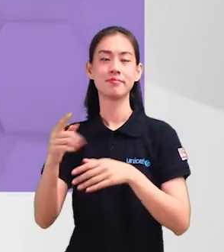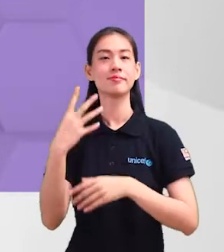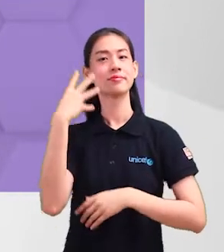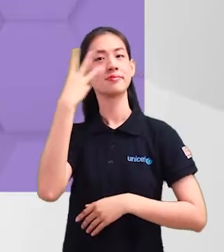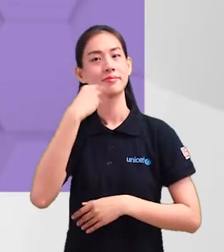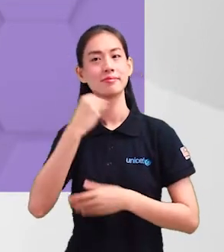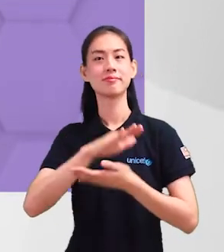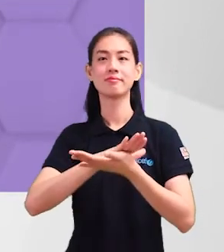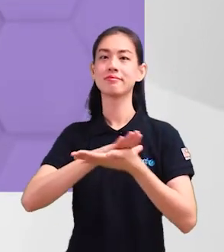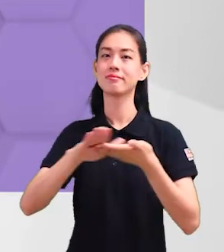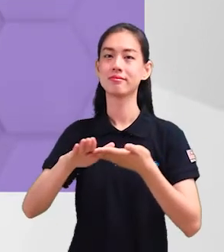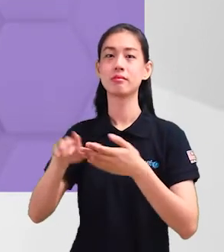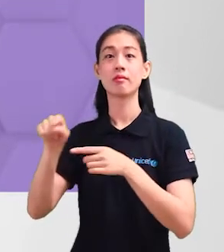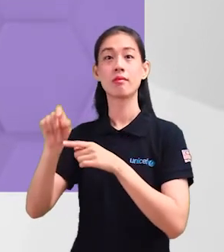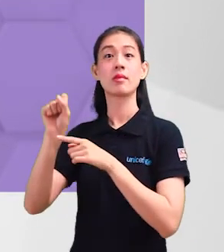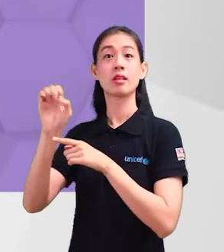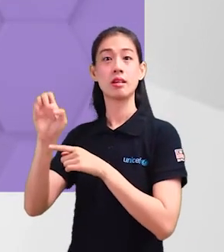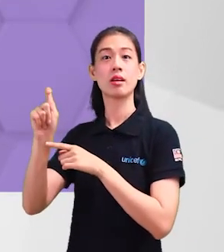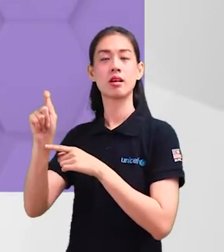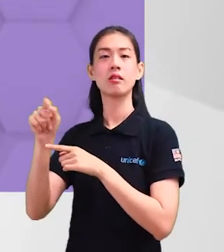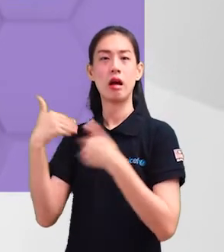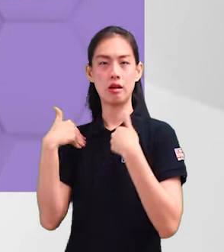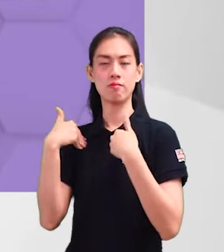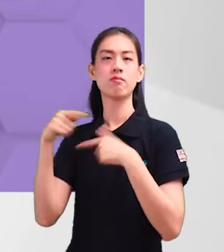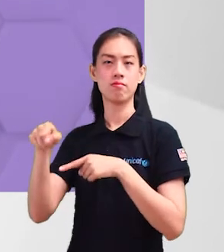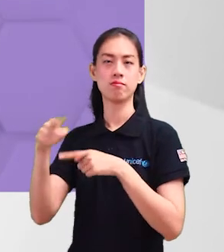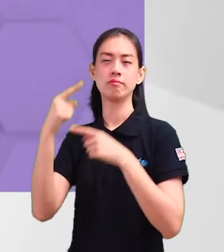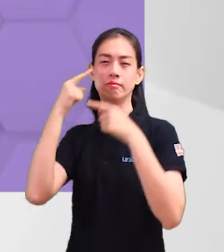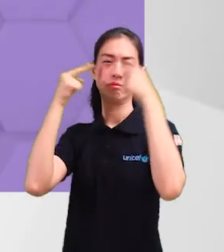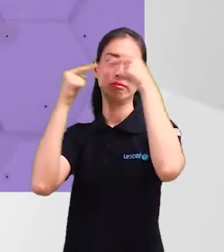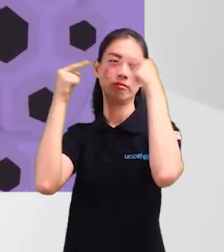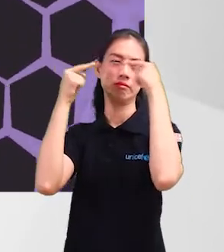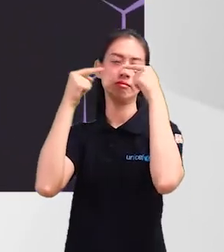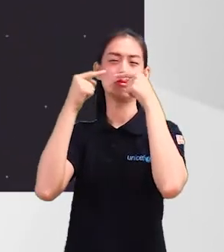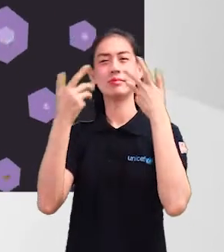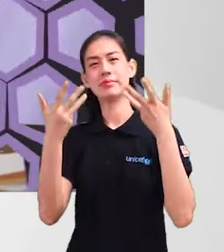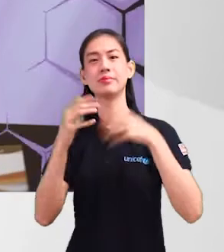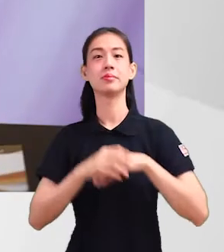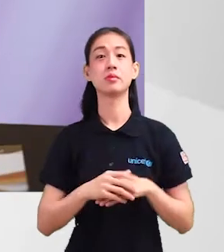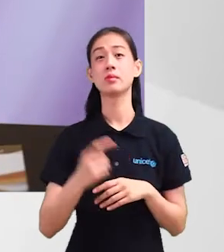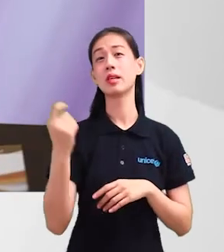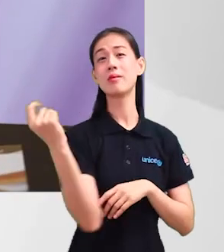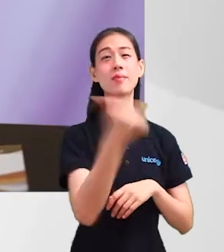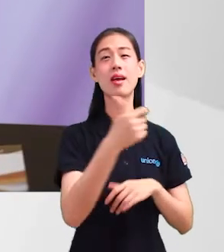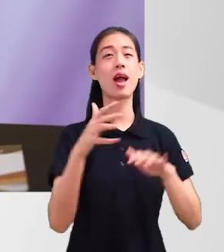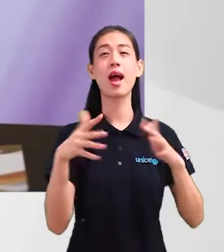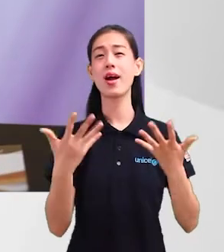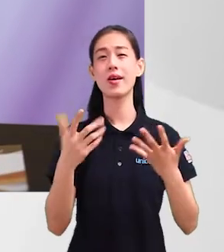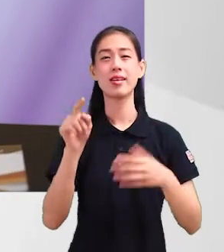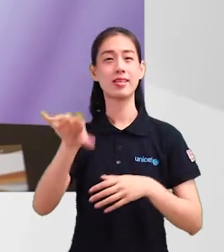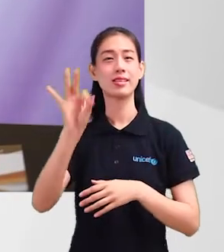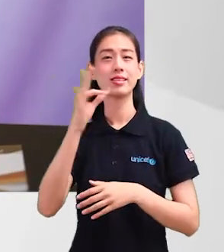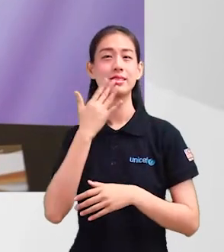cantik dan harmoni, manakala ada juga set warna yang boleh menyakitkan mata. Ada beberapa jalan pintas untuk memilih